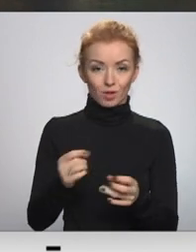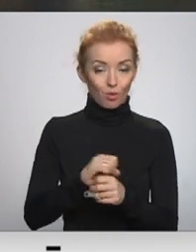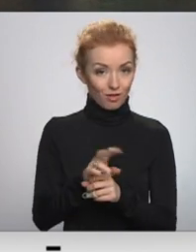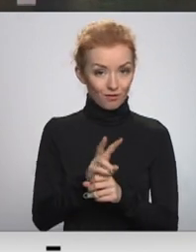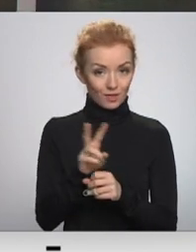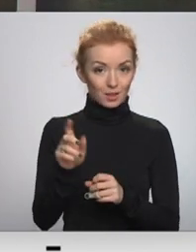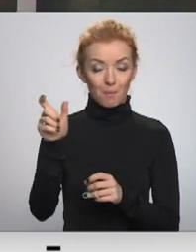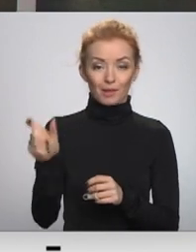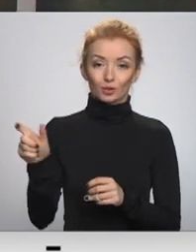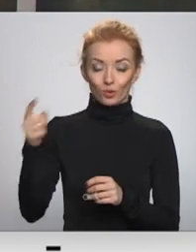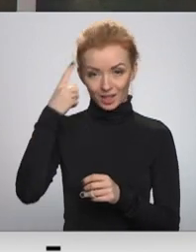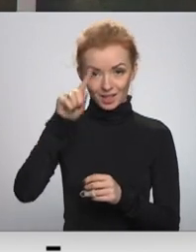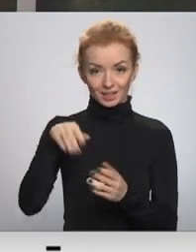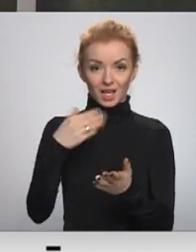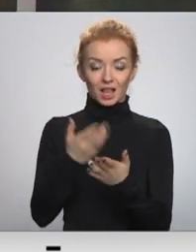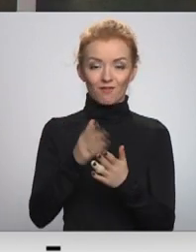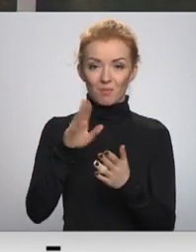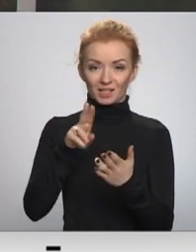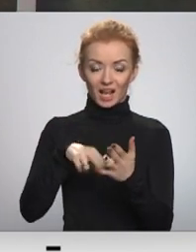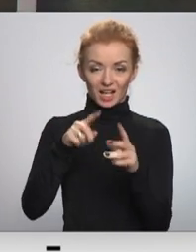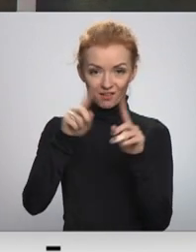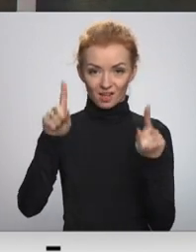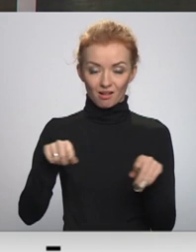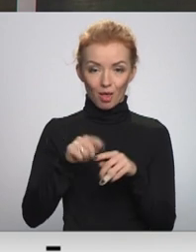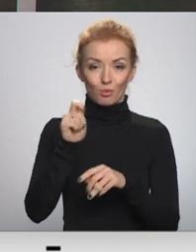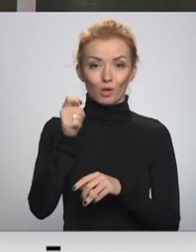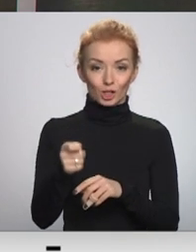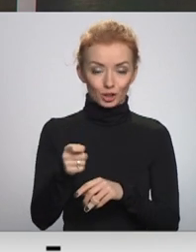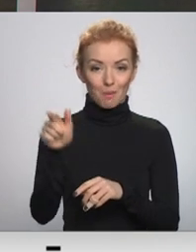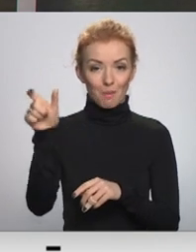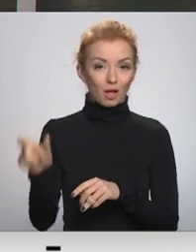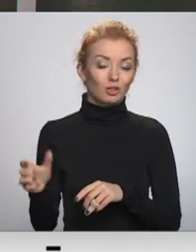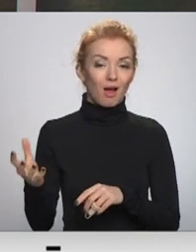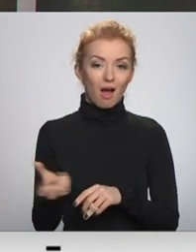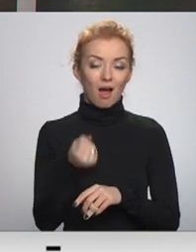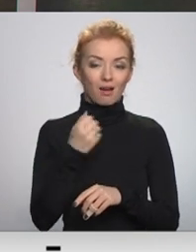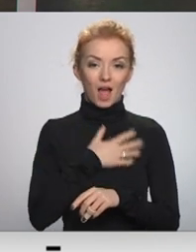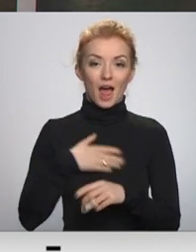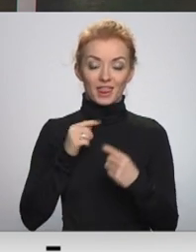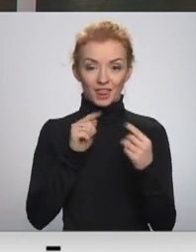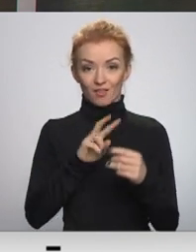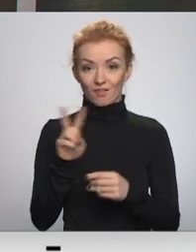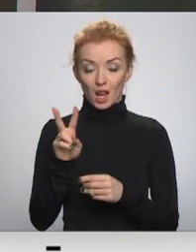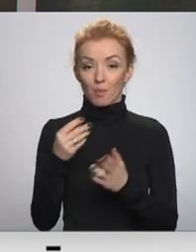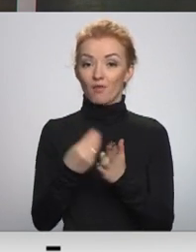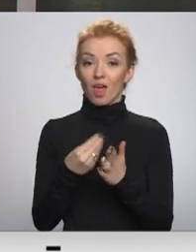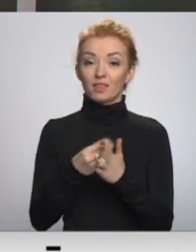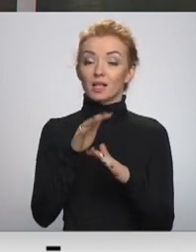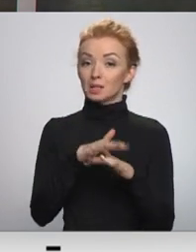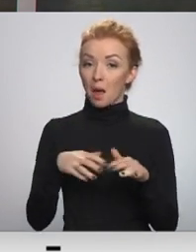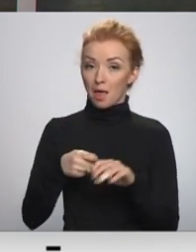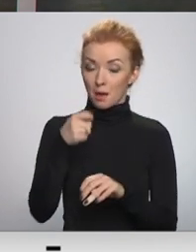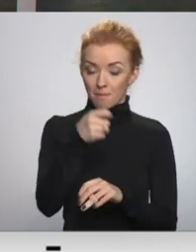Pilsoņu iniciatīvu par sadarba spējīga certifikāta piešķiršana personām ar antivielām jau drīzumā vērtē sājuma.